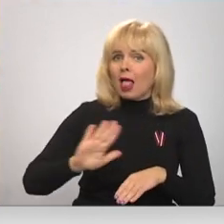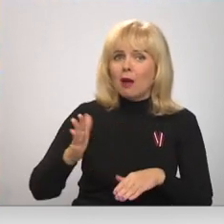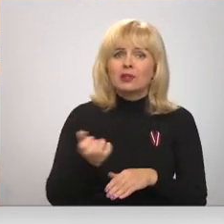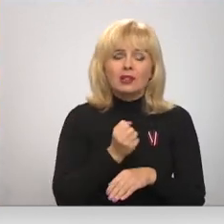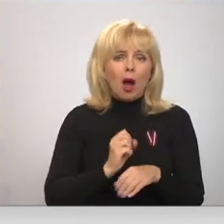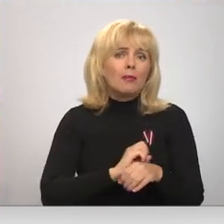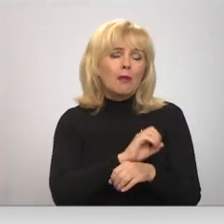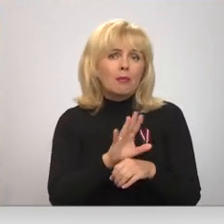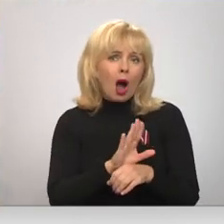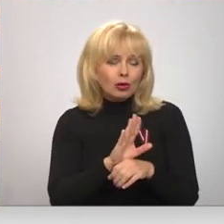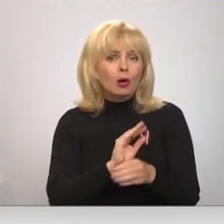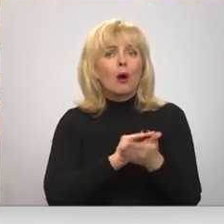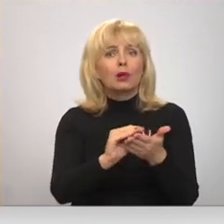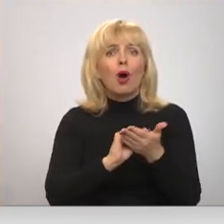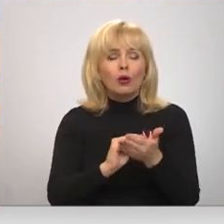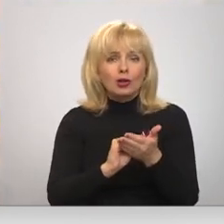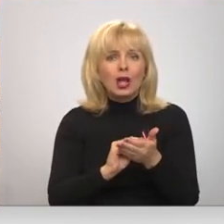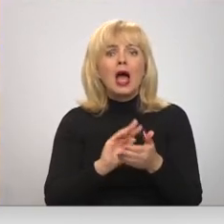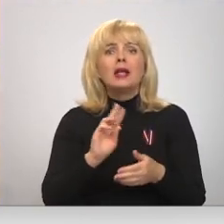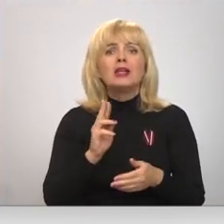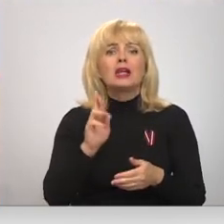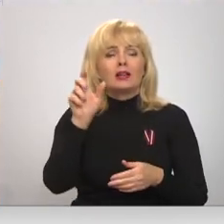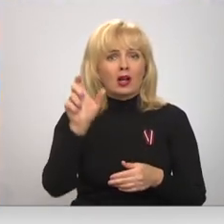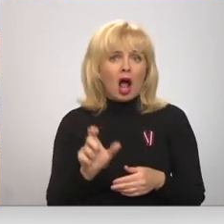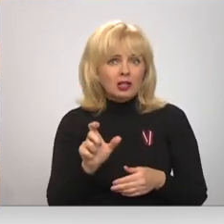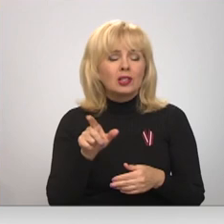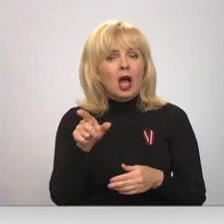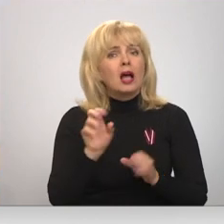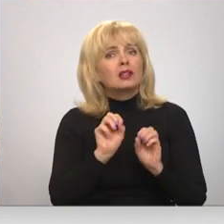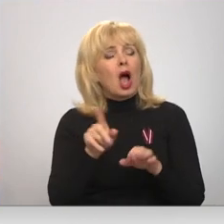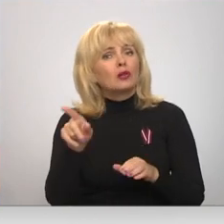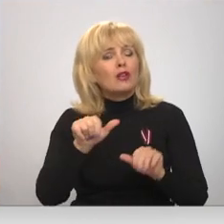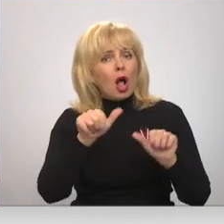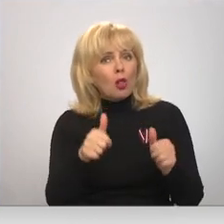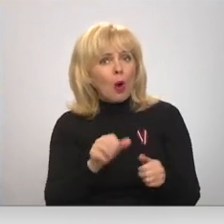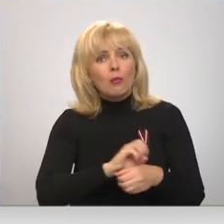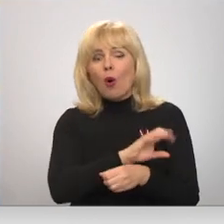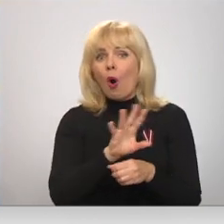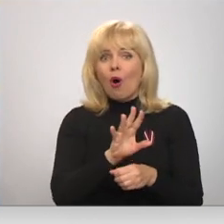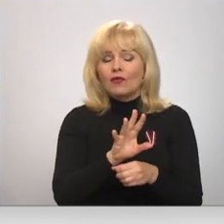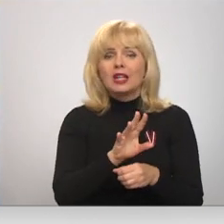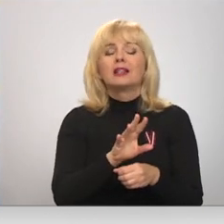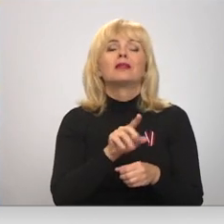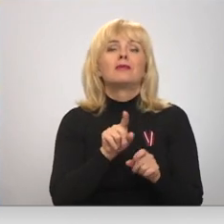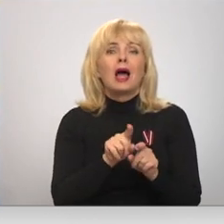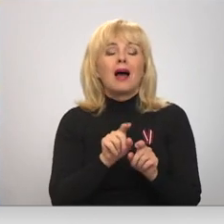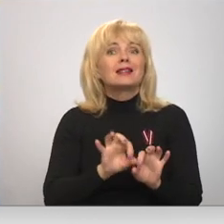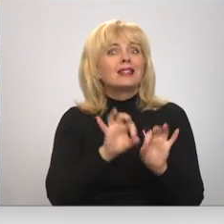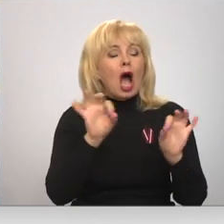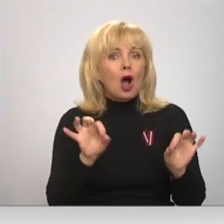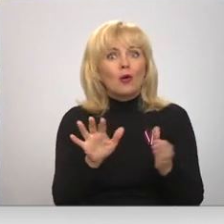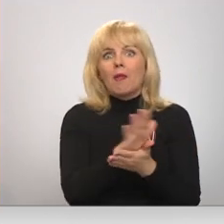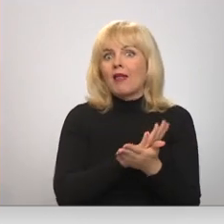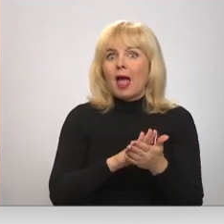epidemiologs un blogērs Nikita Trojānskis. Mērs uzsvēr viņa lomu, skaidrojot COVID-19. Nu sākuma man